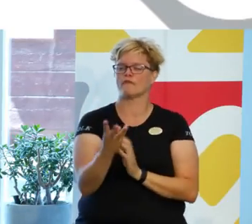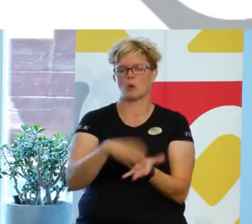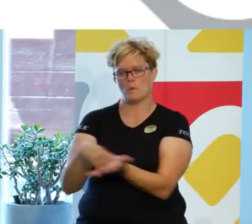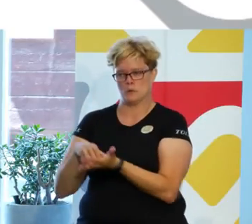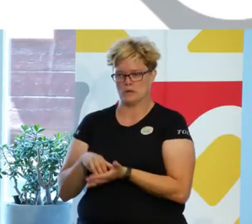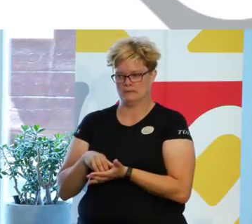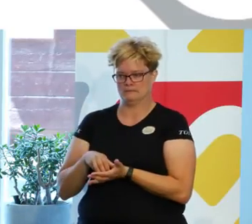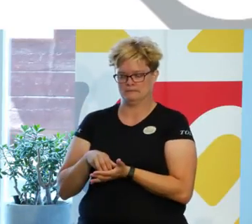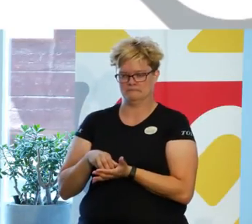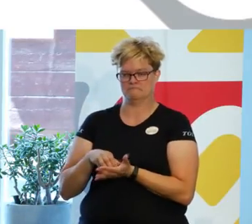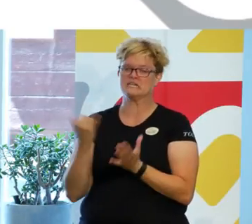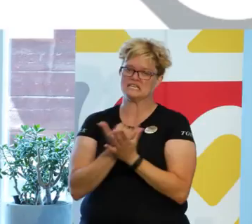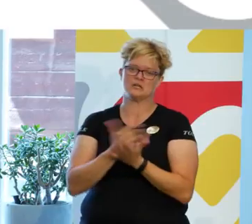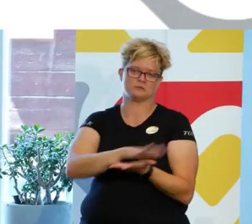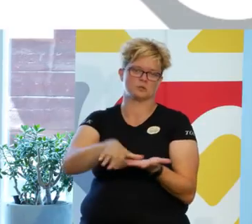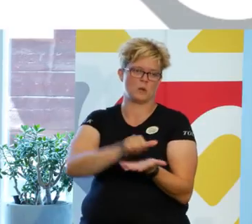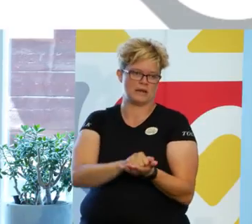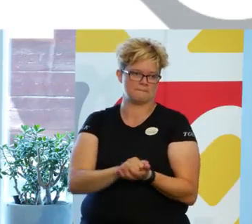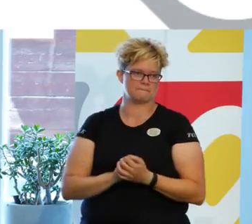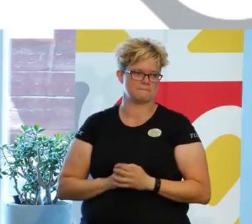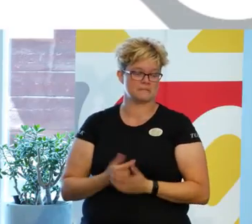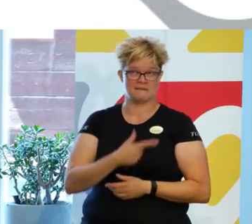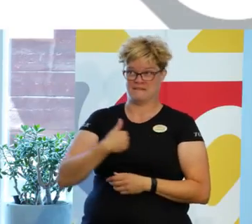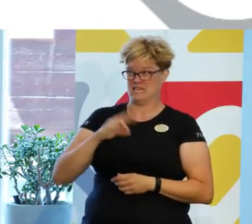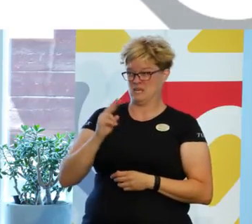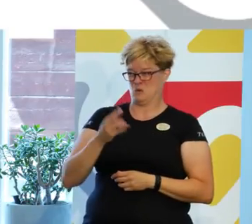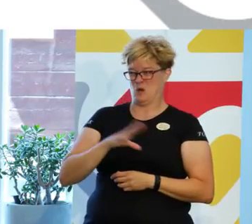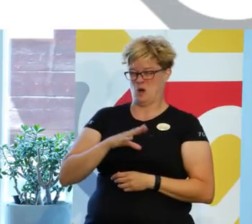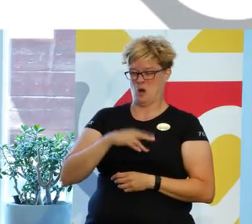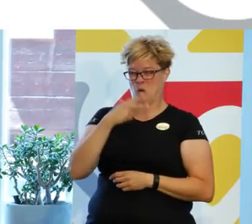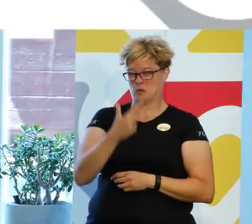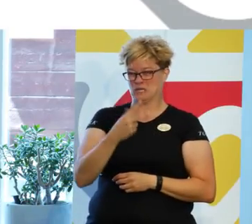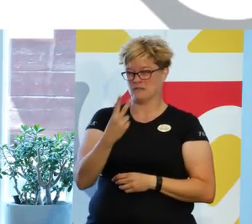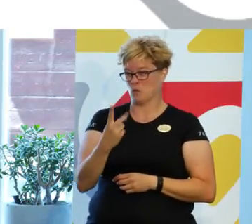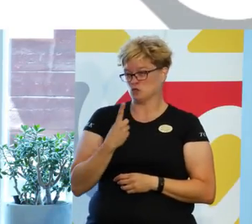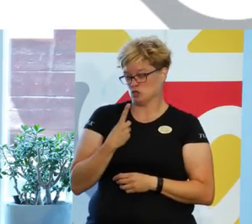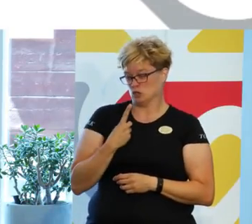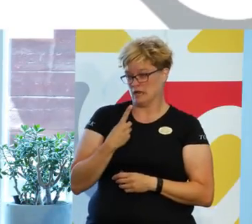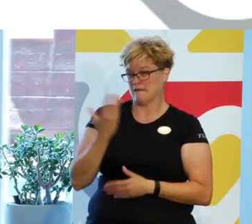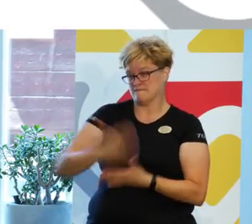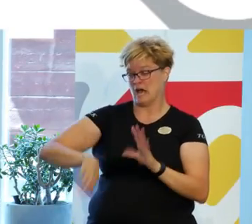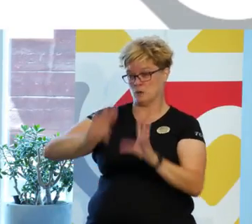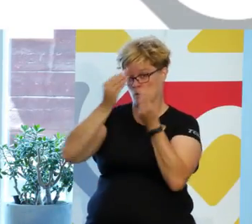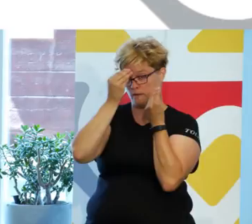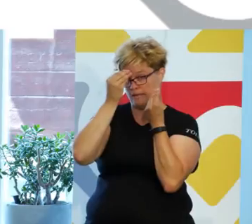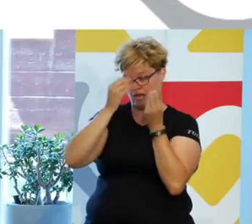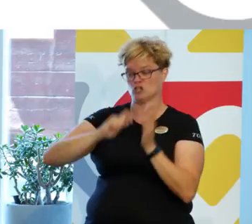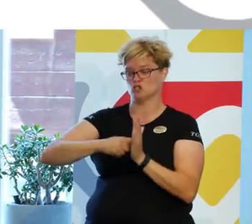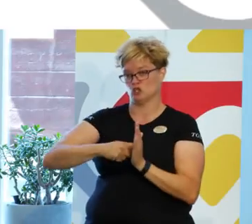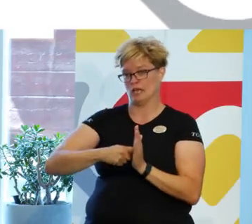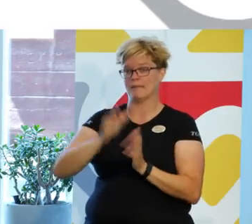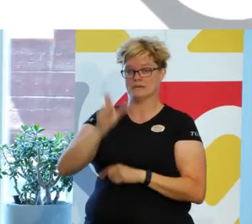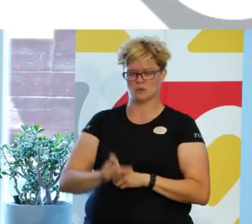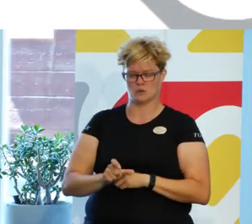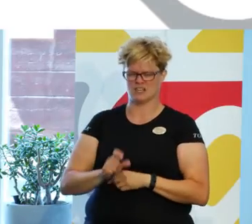kommunerna i Skåne. Vi har nu 82 utbildade nyckelpersoner. Och med